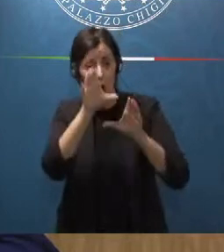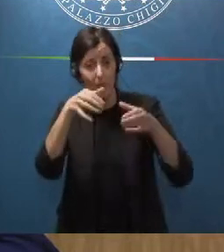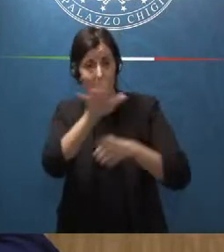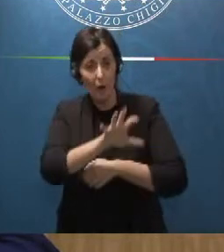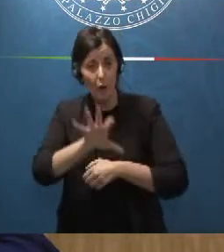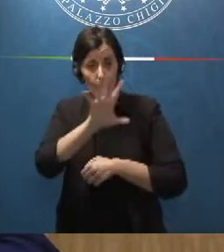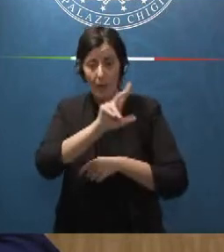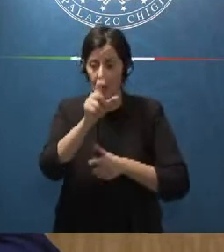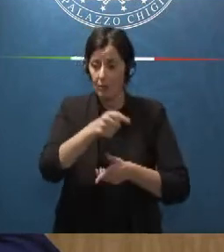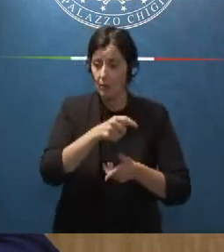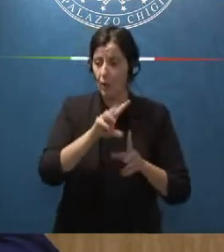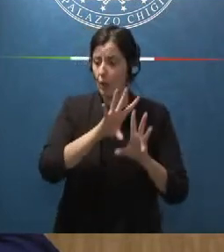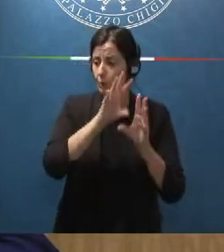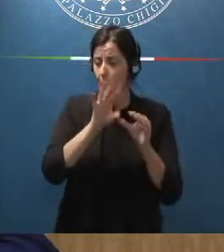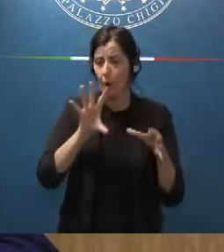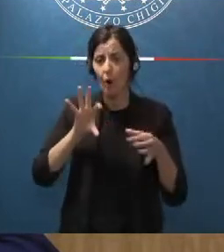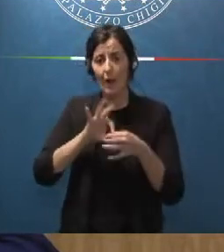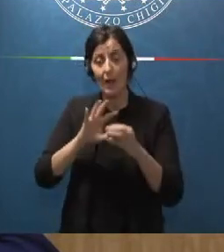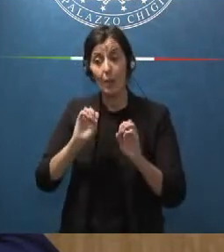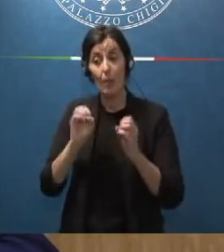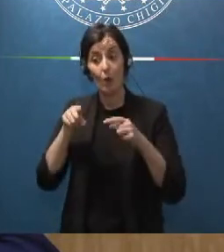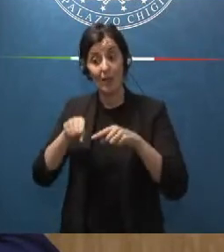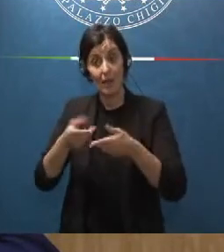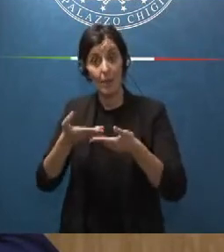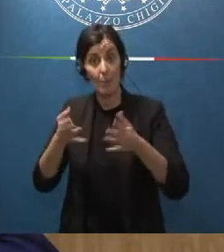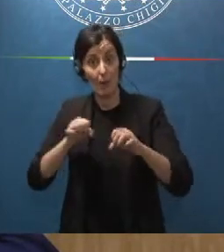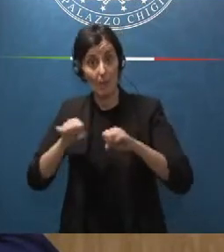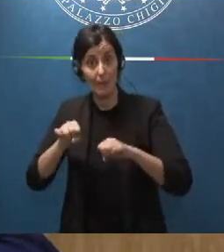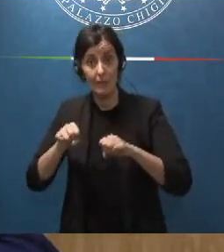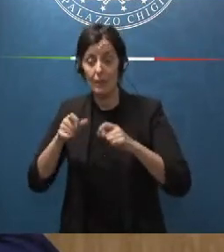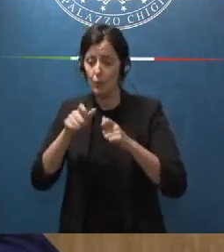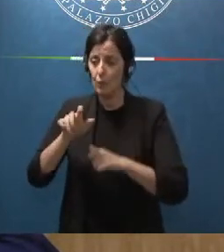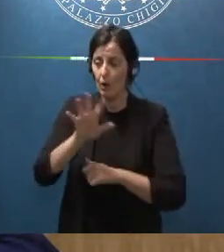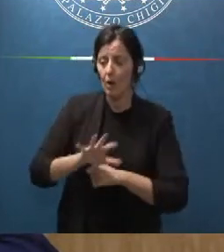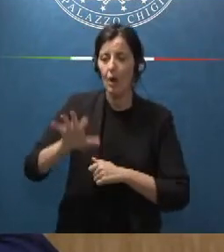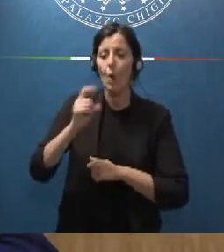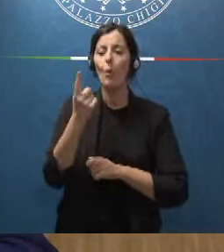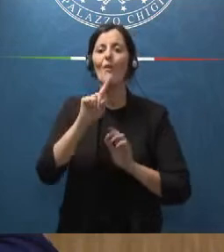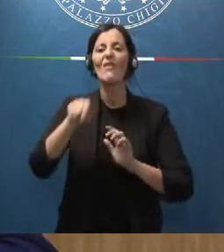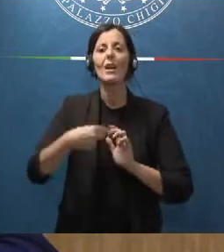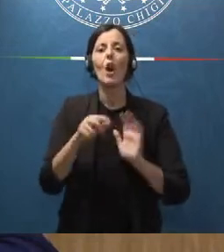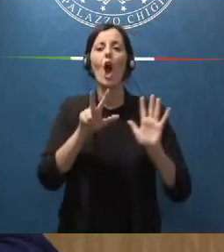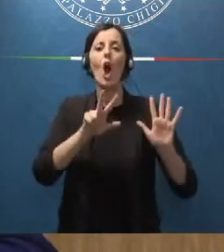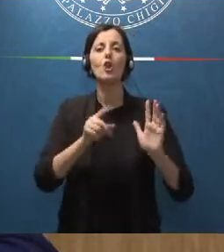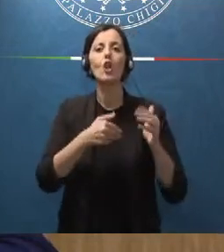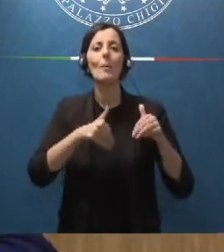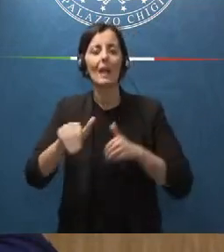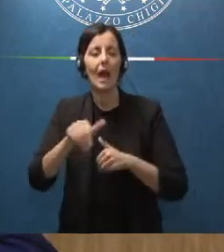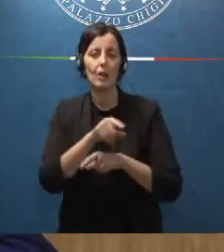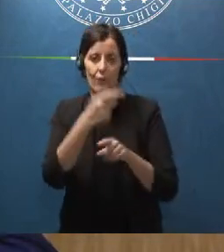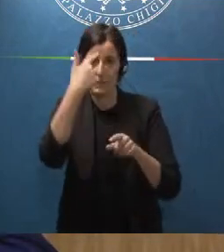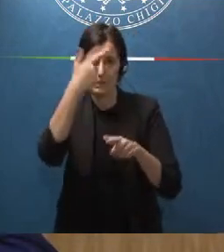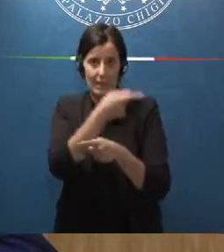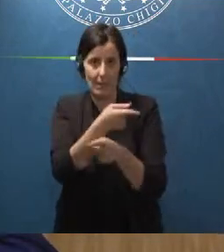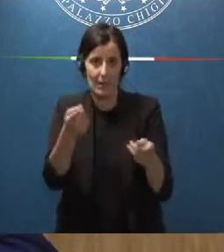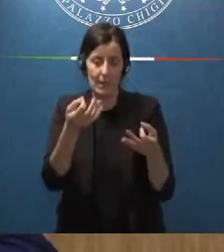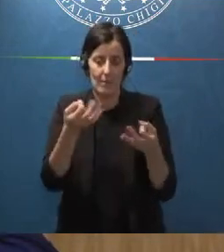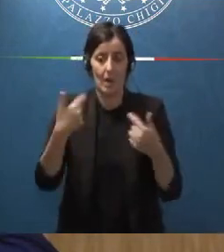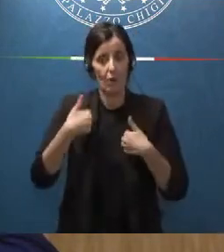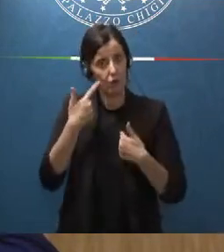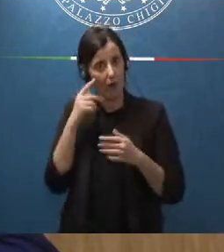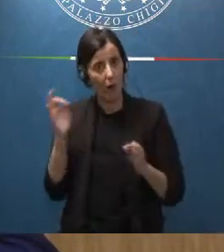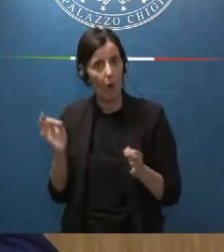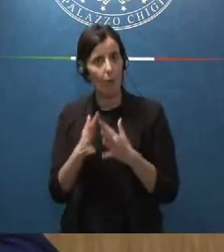messo a disposizione sullo modernamento della pubblica amministrazione del continente 1,8 miliardi voi comprendete che noi abbiamo una grande